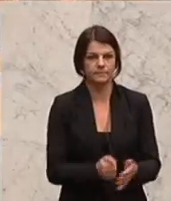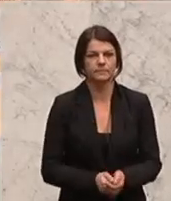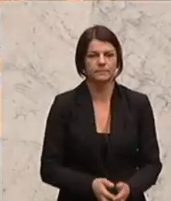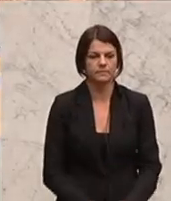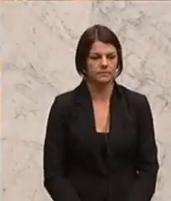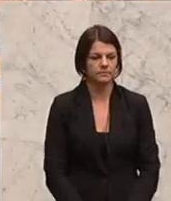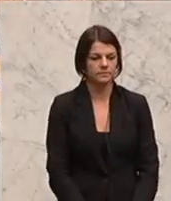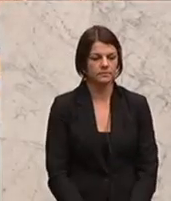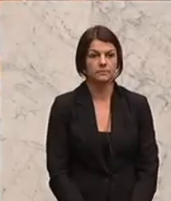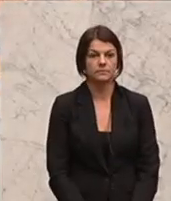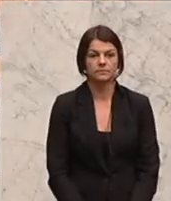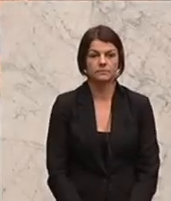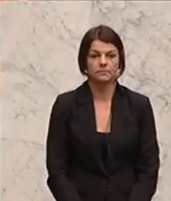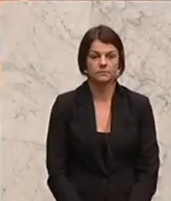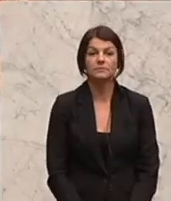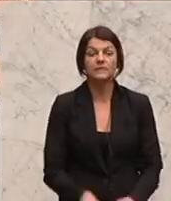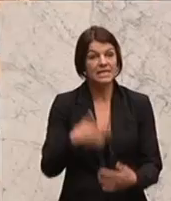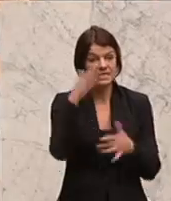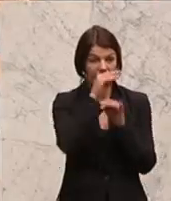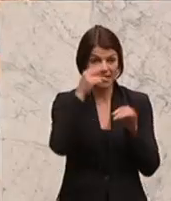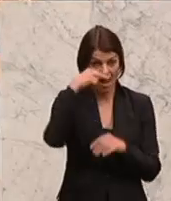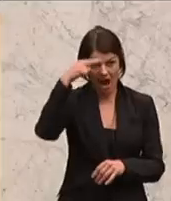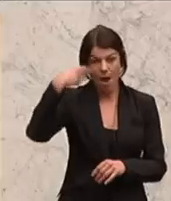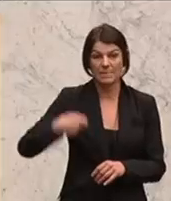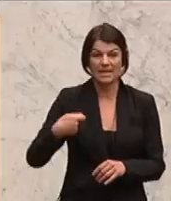von Herbert Kickl von der FPÖ. Angela Fichtinger Profil